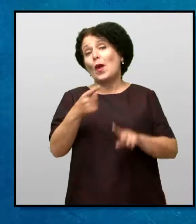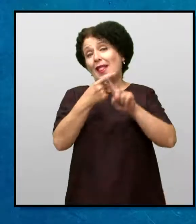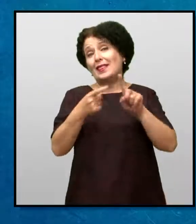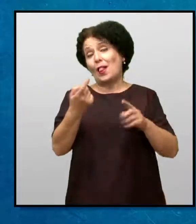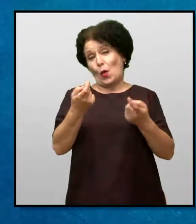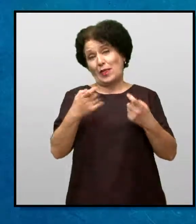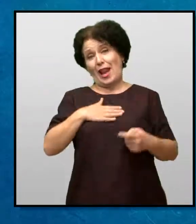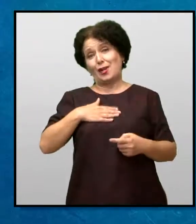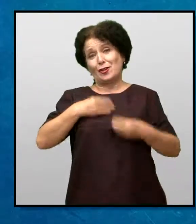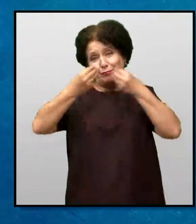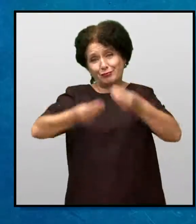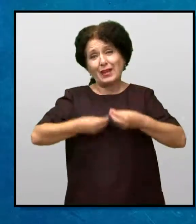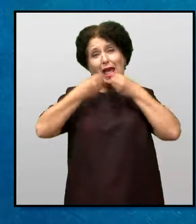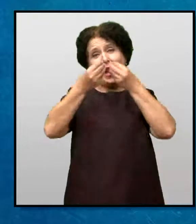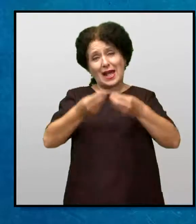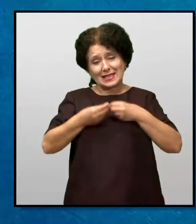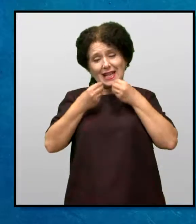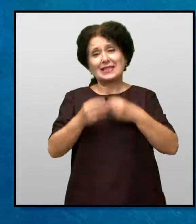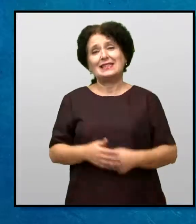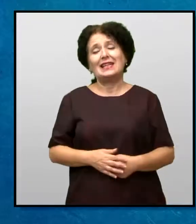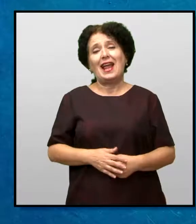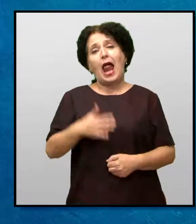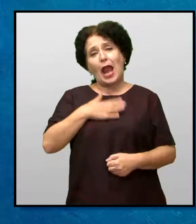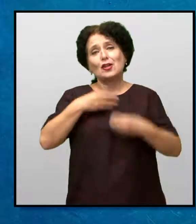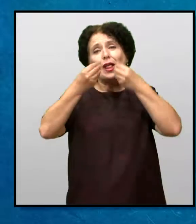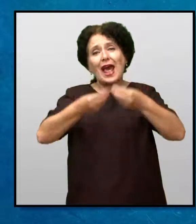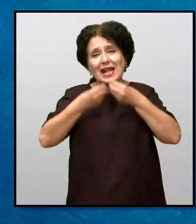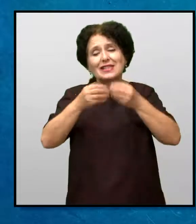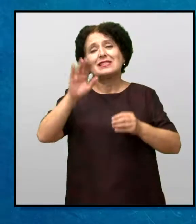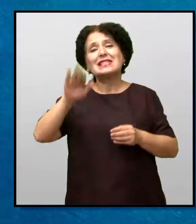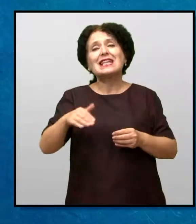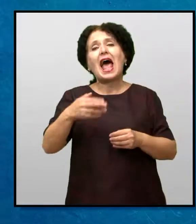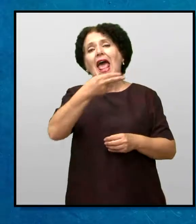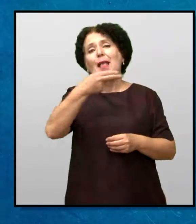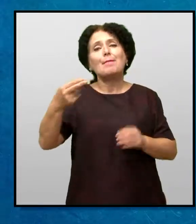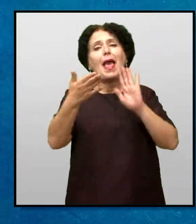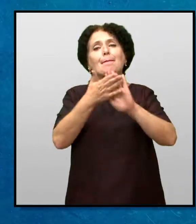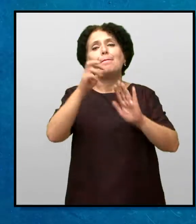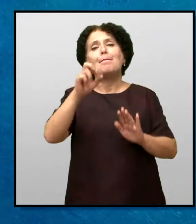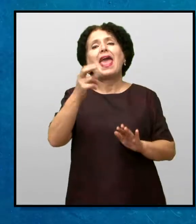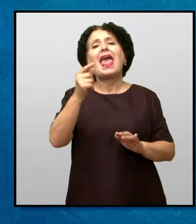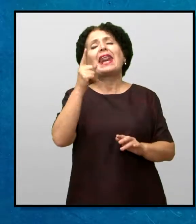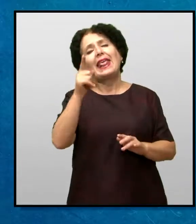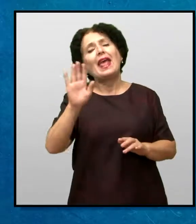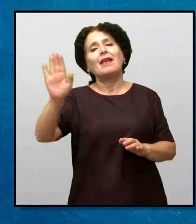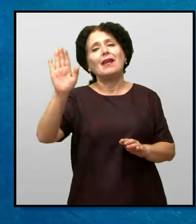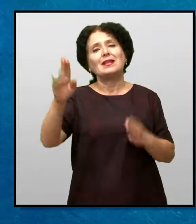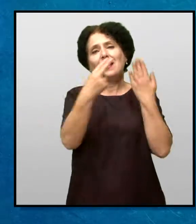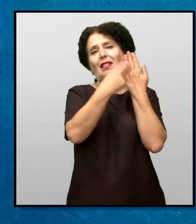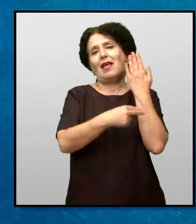тоа е дел од нашиот расказ Расказот за Мери Джонс и Неизината Библија